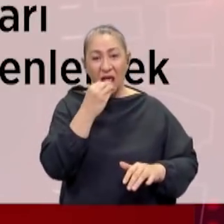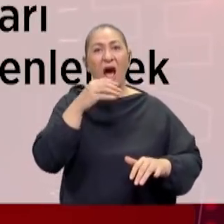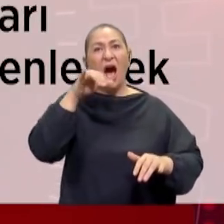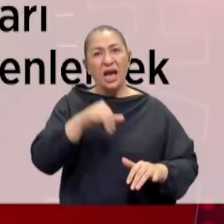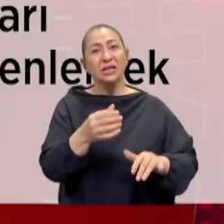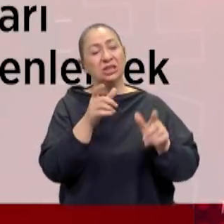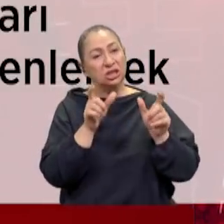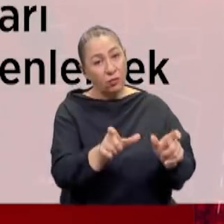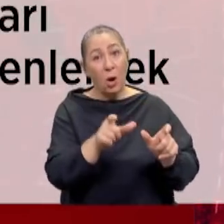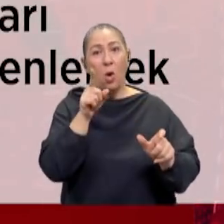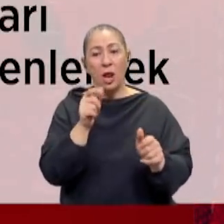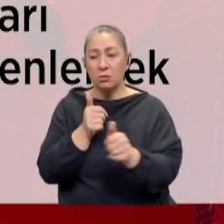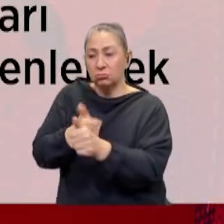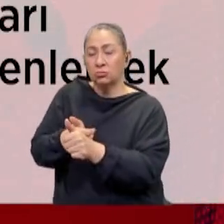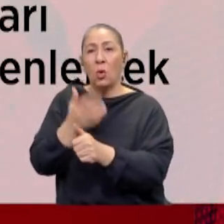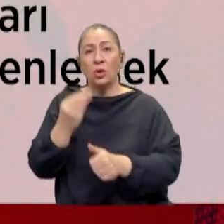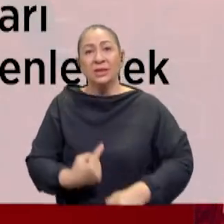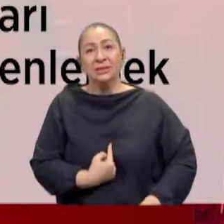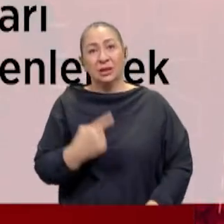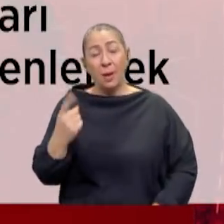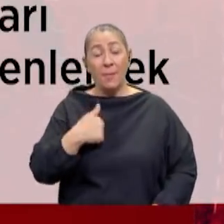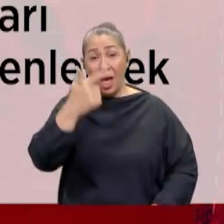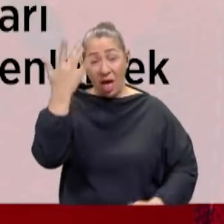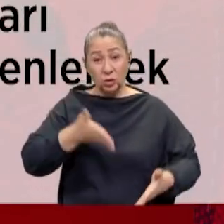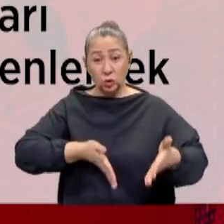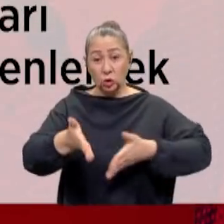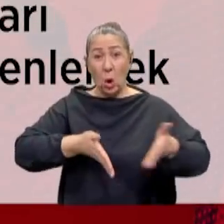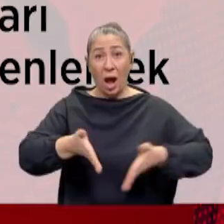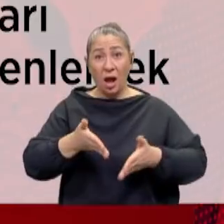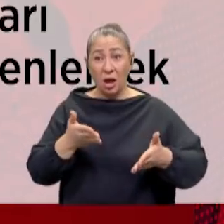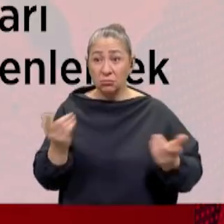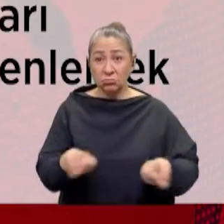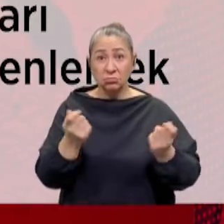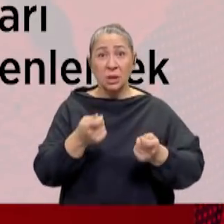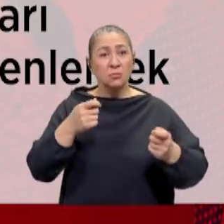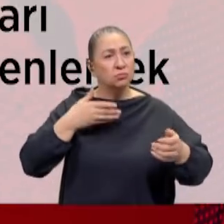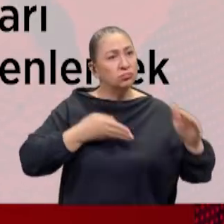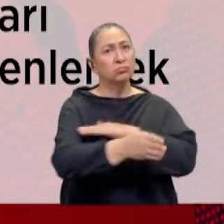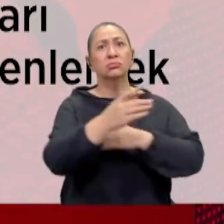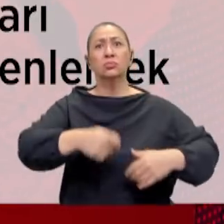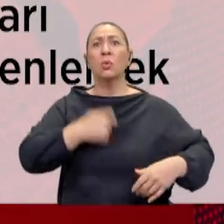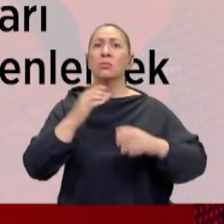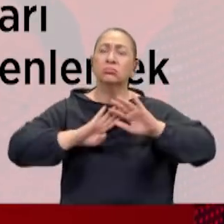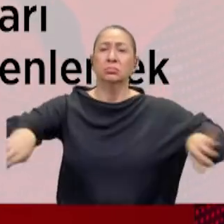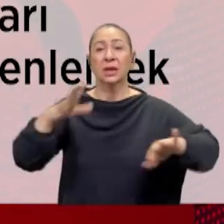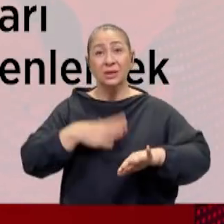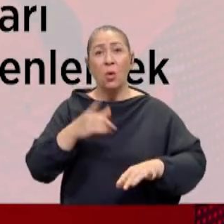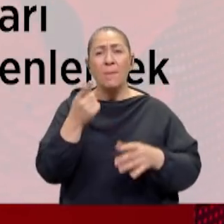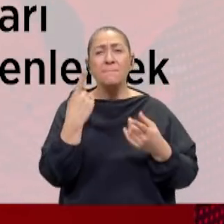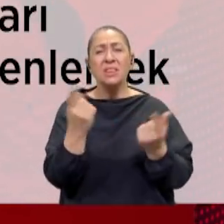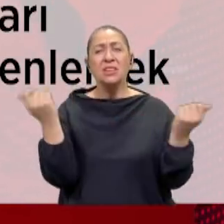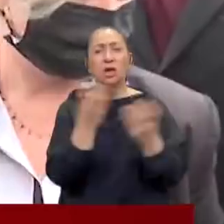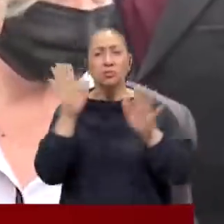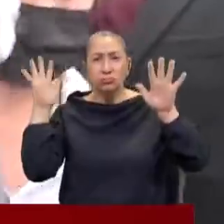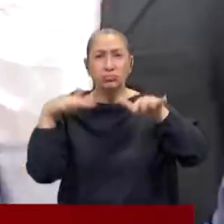savunabilmek, onların yanında olduğumuzu hissettirmek. Ben eğer sokakları hareketlendirmek, baskın düzenlemek isteseydim oraya binlerce kişi